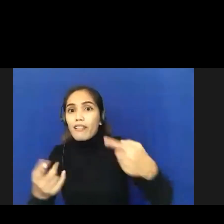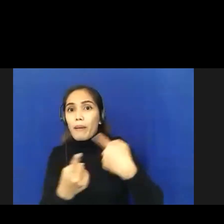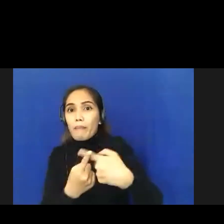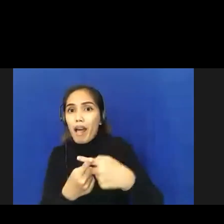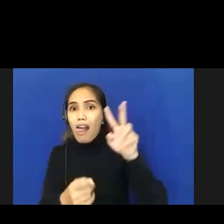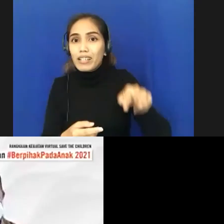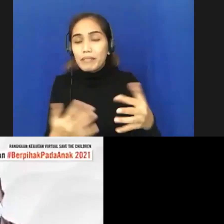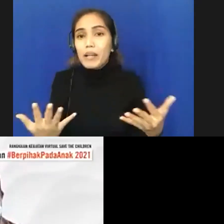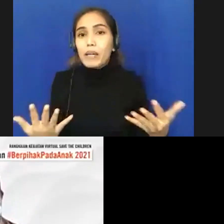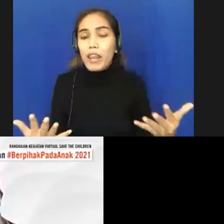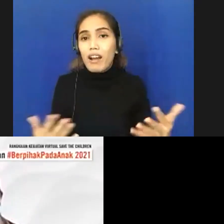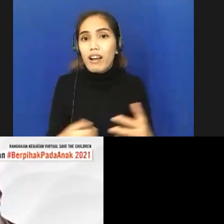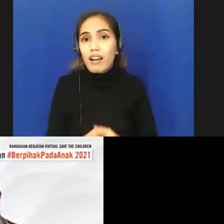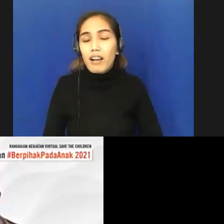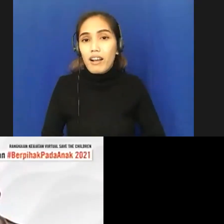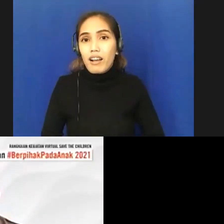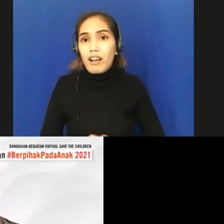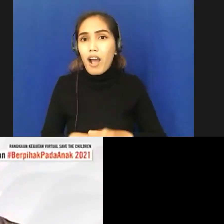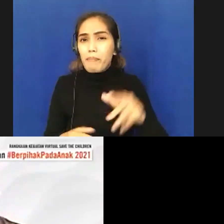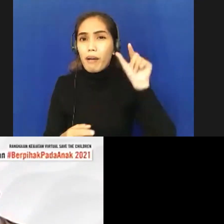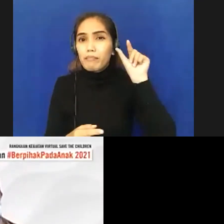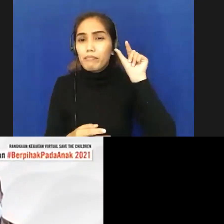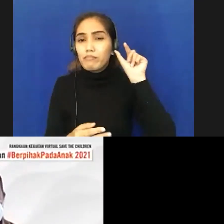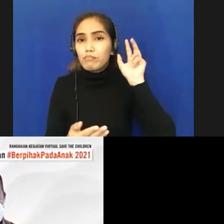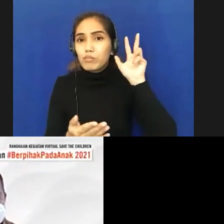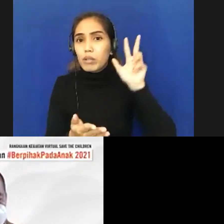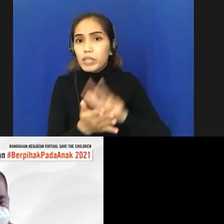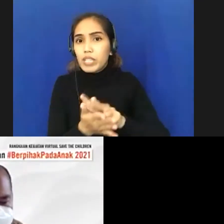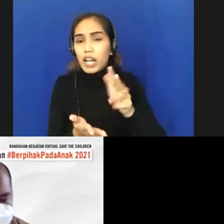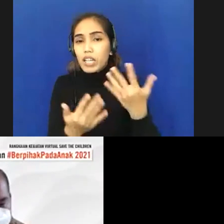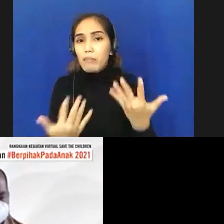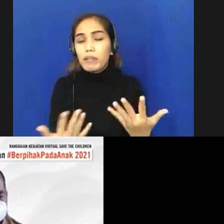kira-kira kebijakan pemerintah daerah seperti apa